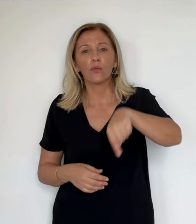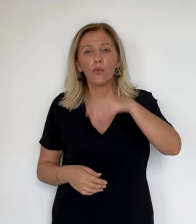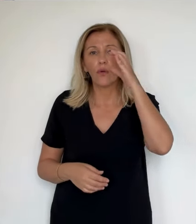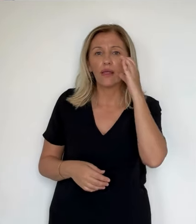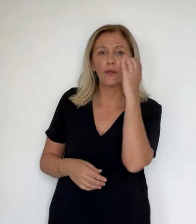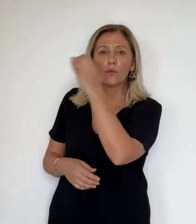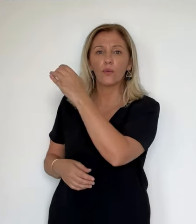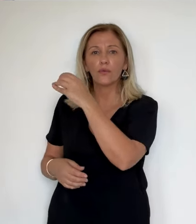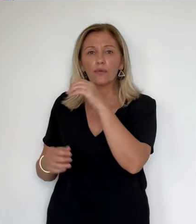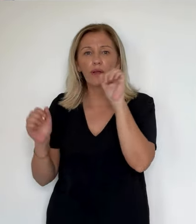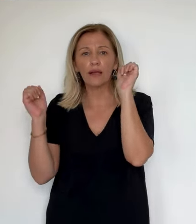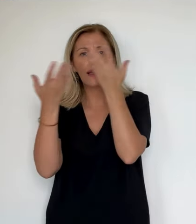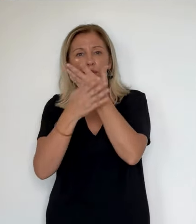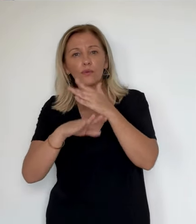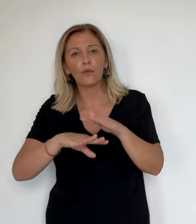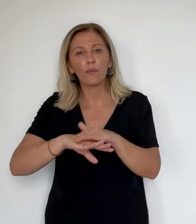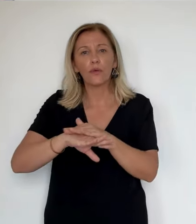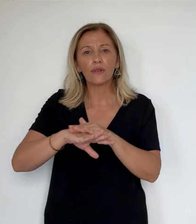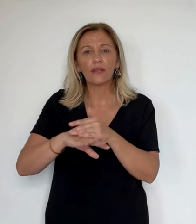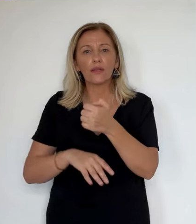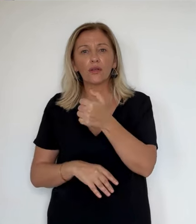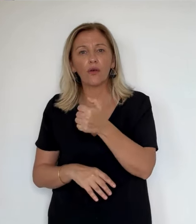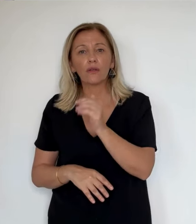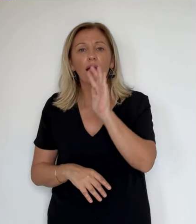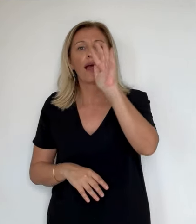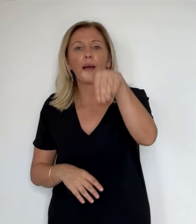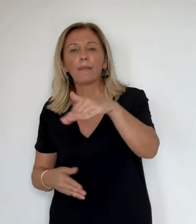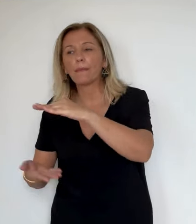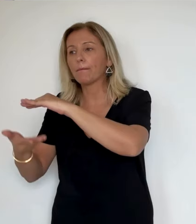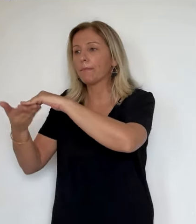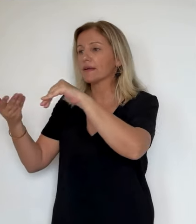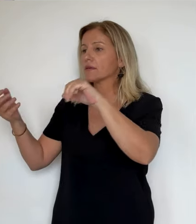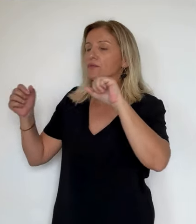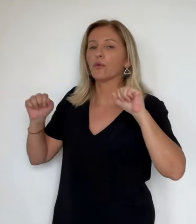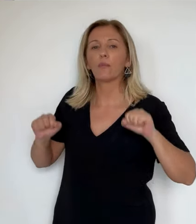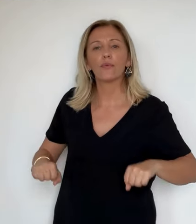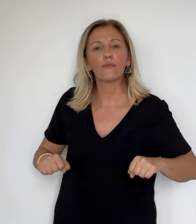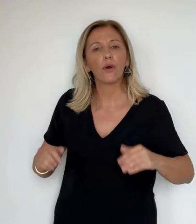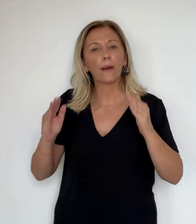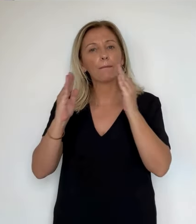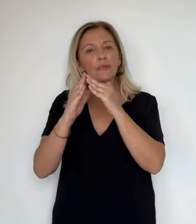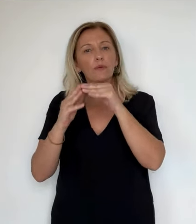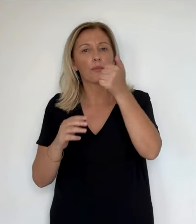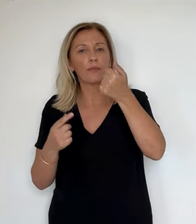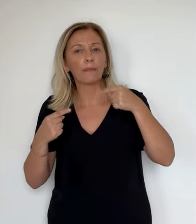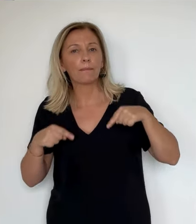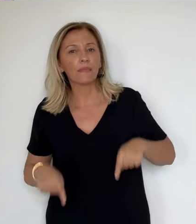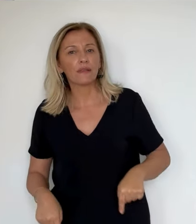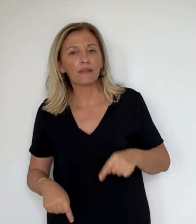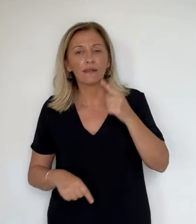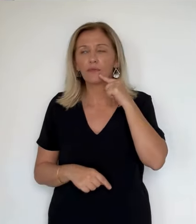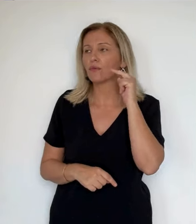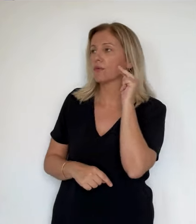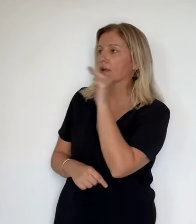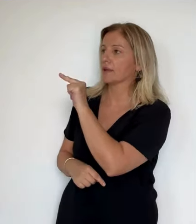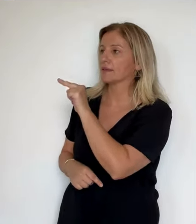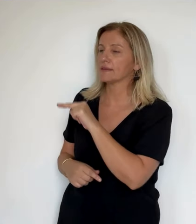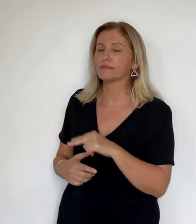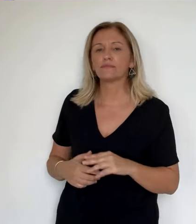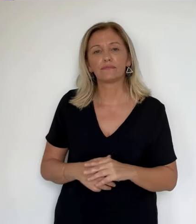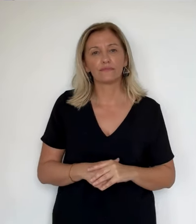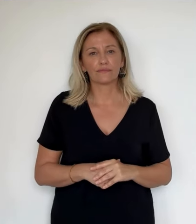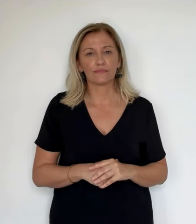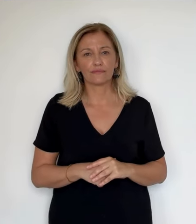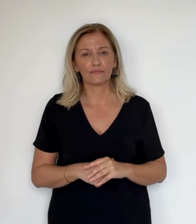cet après-midi l'Elysée, nous allons entendre les premières réactions politiques en Corse. Après une passation de pouvoir qui vient de se dérouler